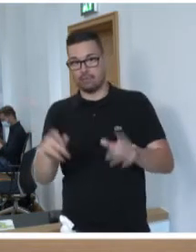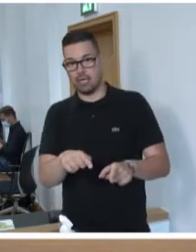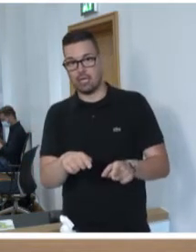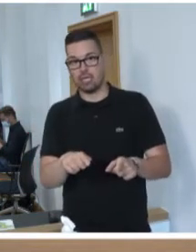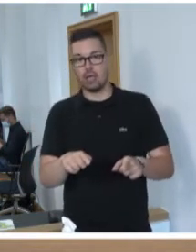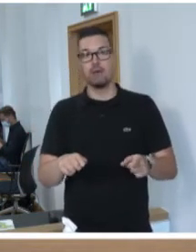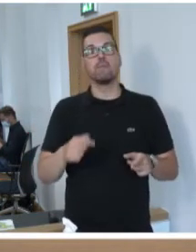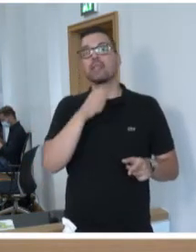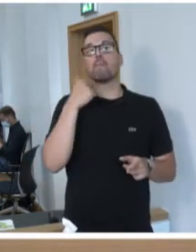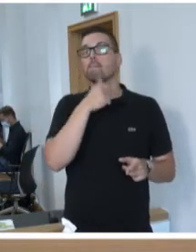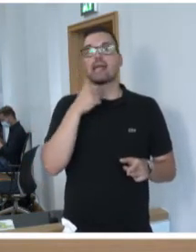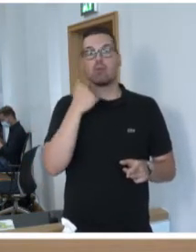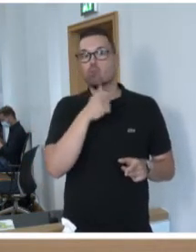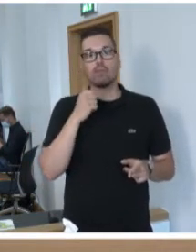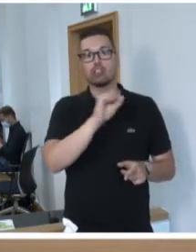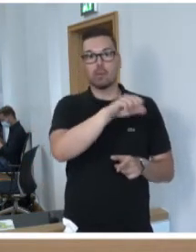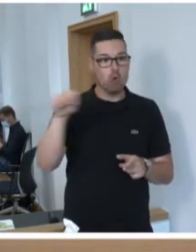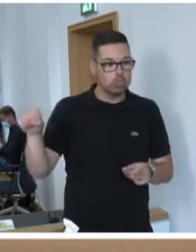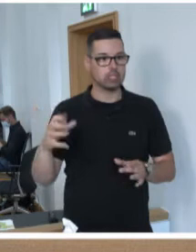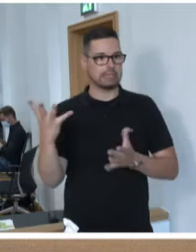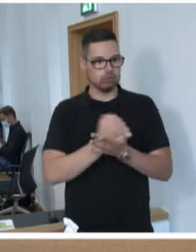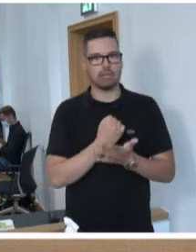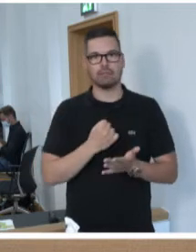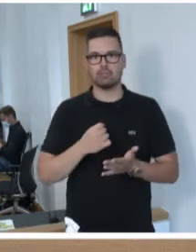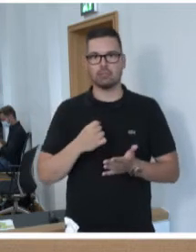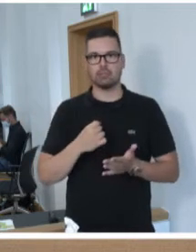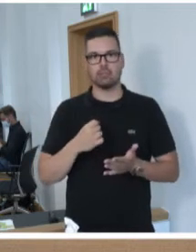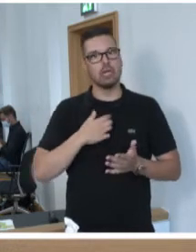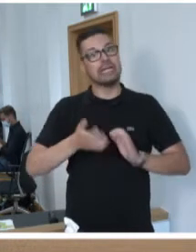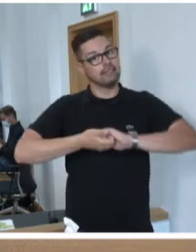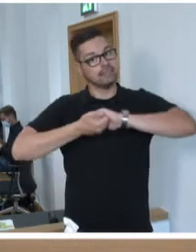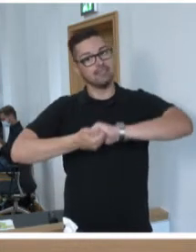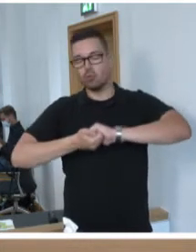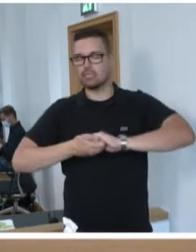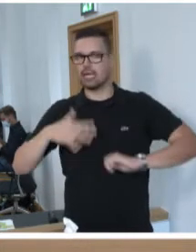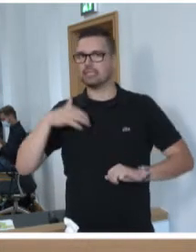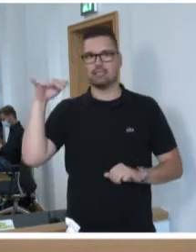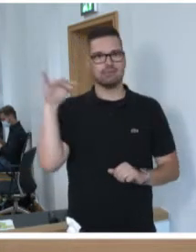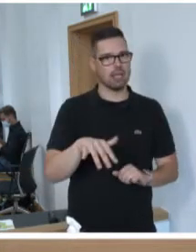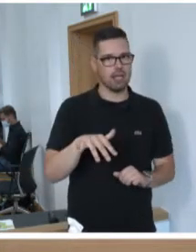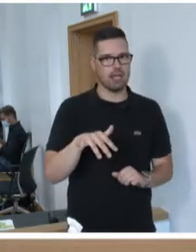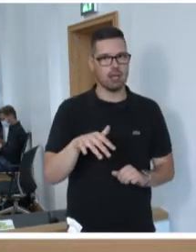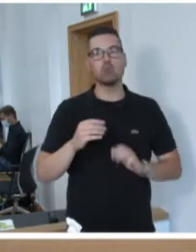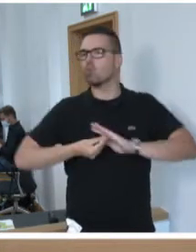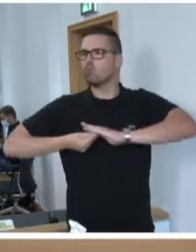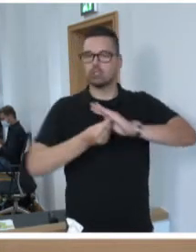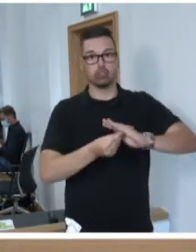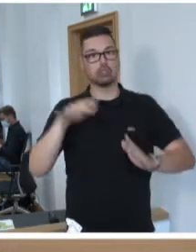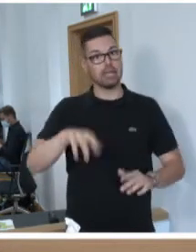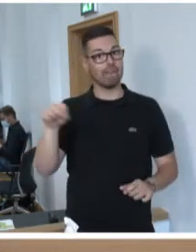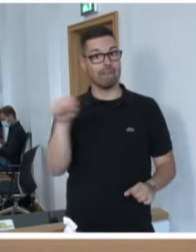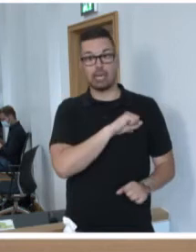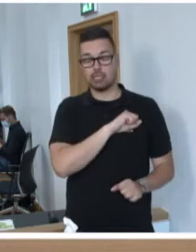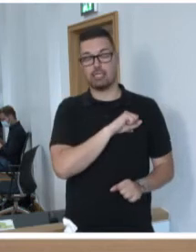berufliche Perspektiven zu schaffen. Sie haben unsere gesamte Solidarität. Sie haben unsere gesamte Unterstützung verdient,